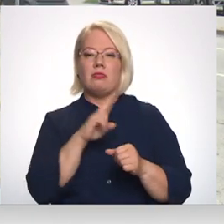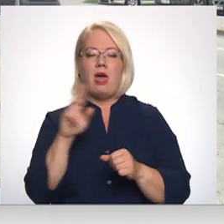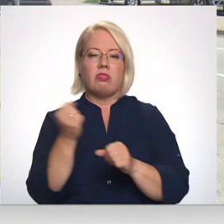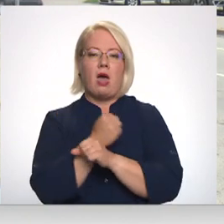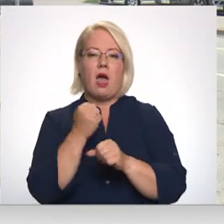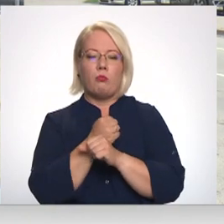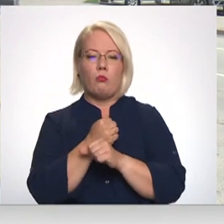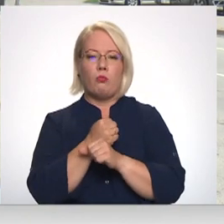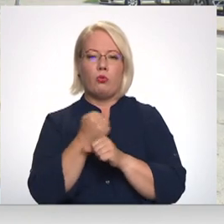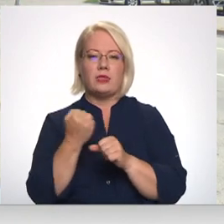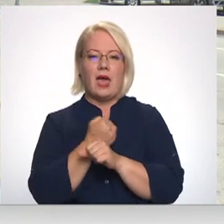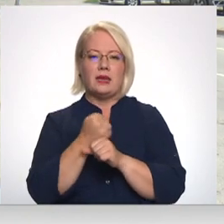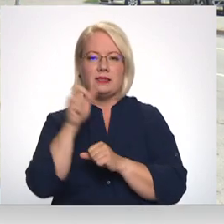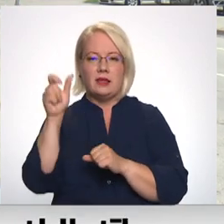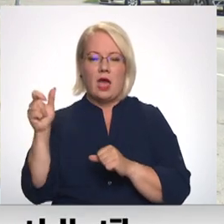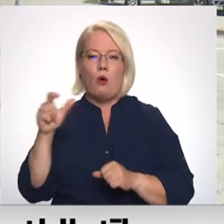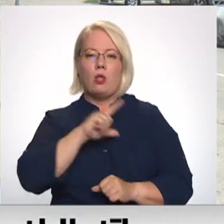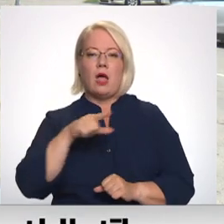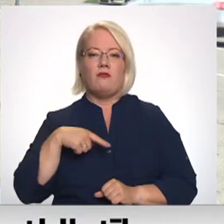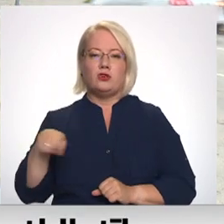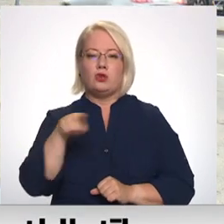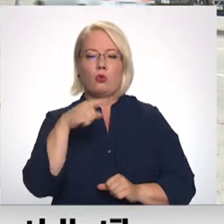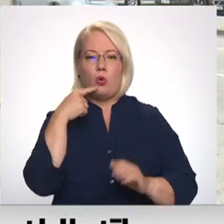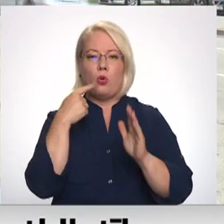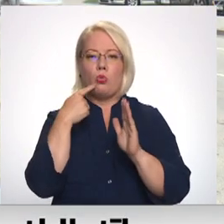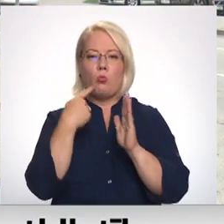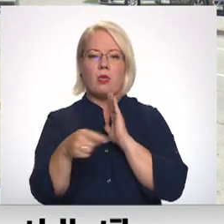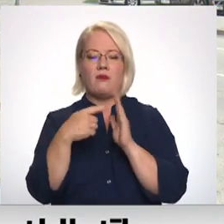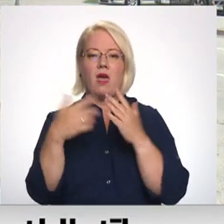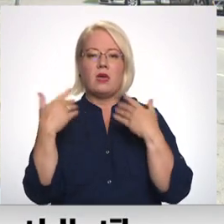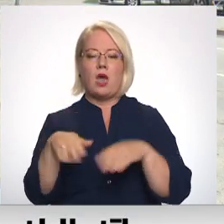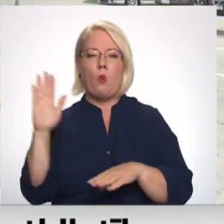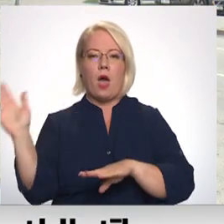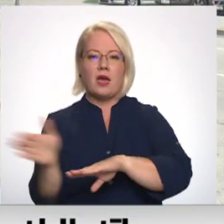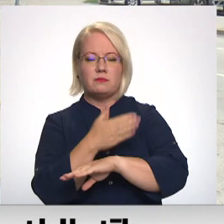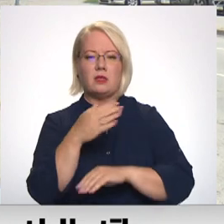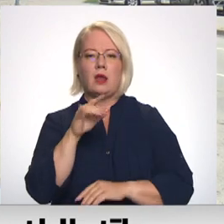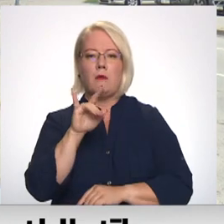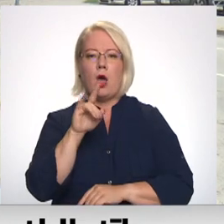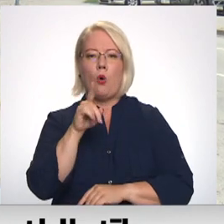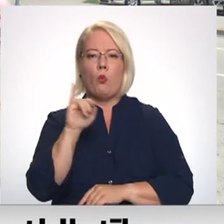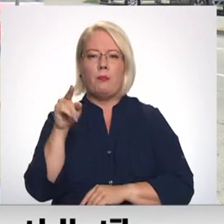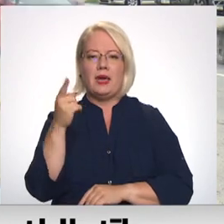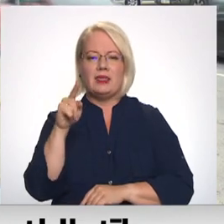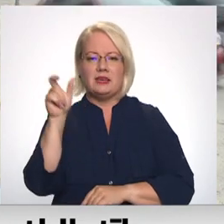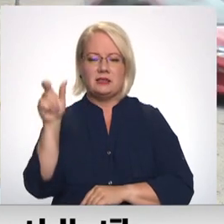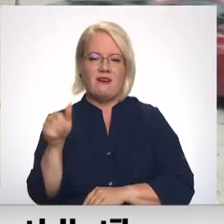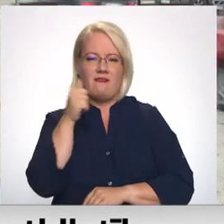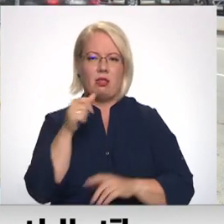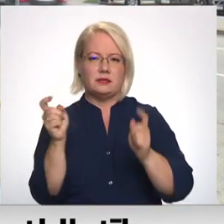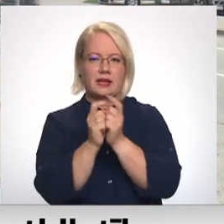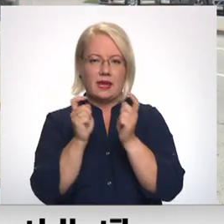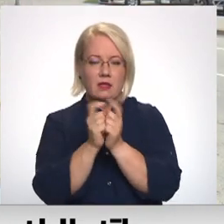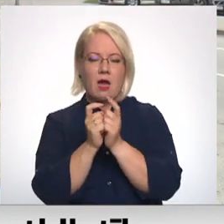latviešu tautas nodevēji ir jau aizmēsti projām, vēl par upīti strīdās un tā. Bet